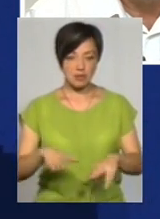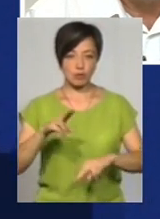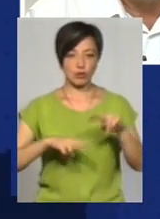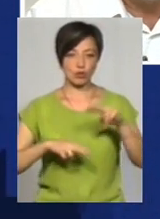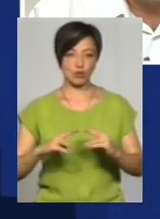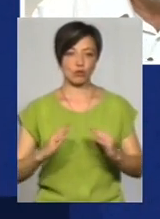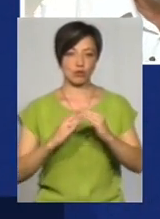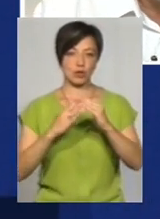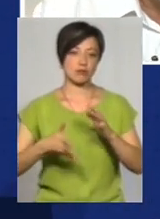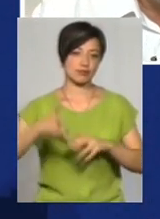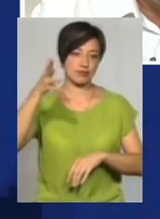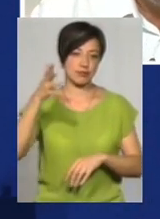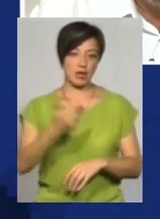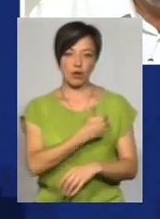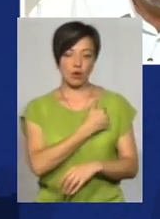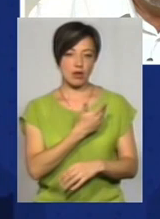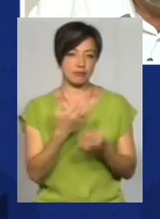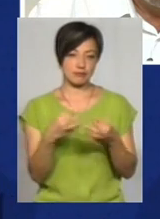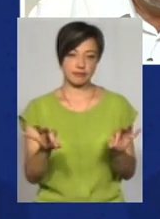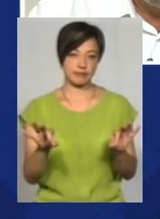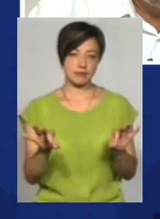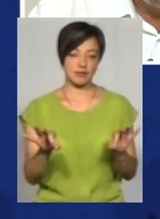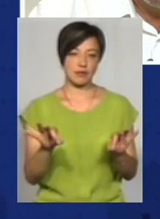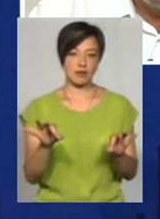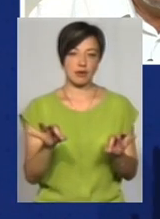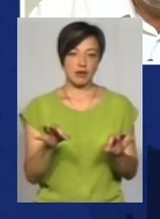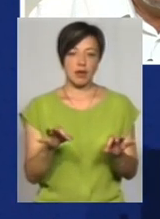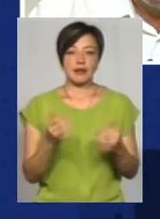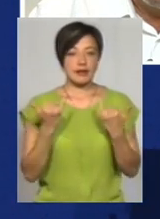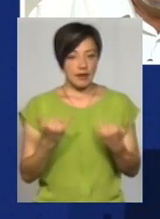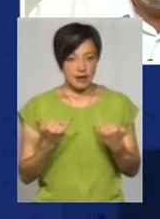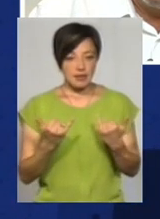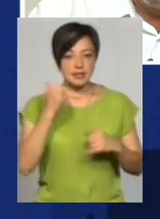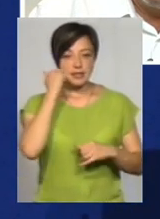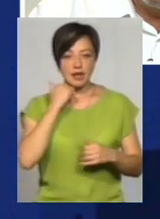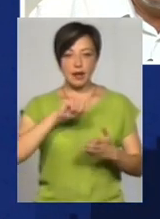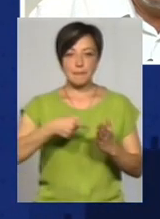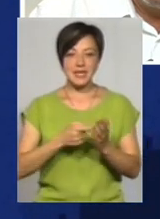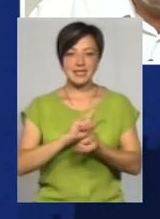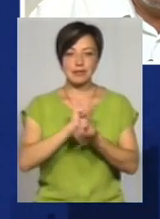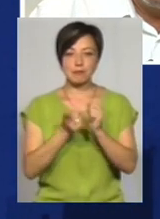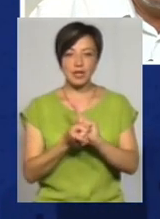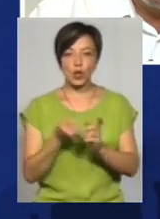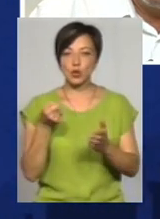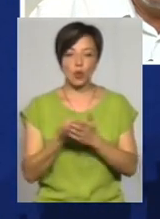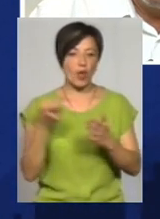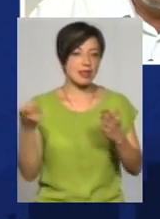будинок, який хочуть, пропускають і виставляють. Тобто наразі старе місто змінено до